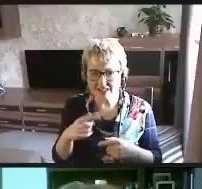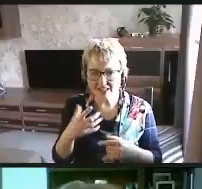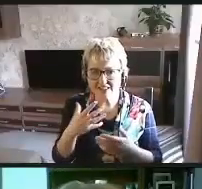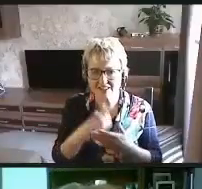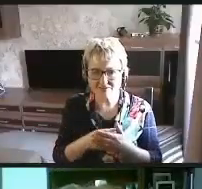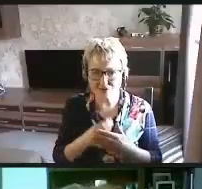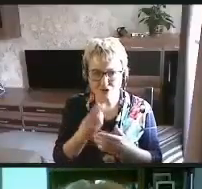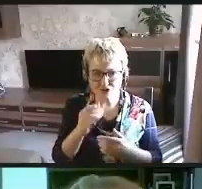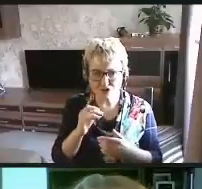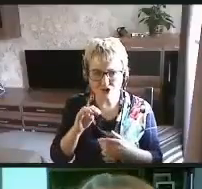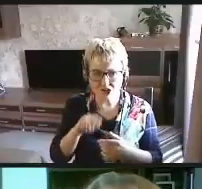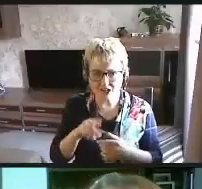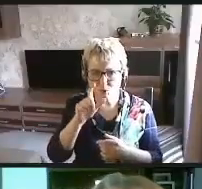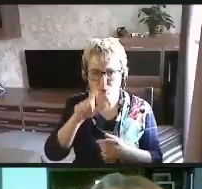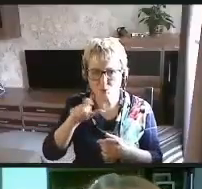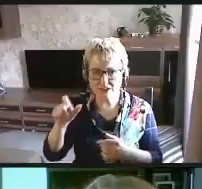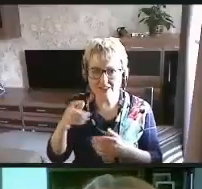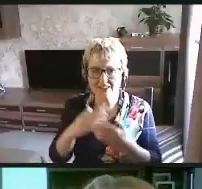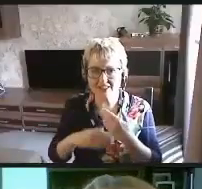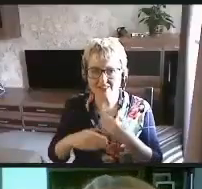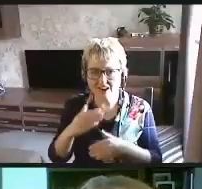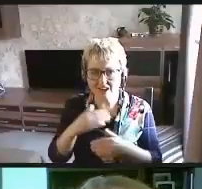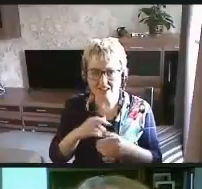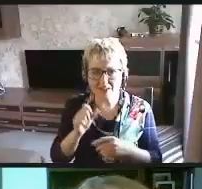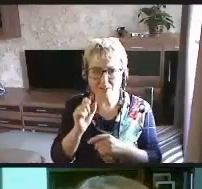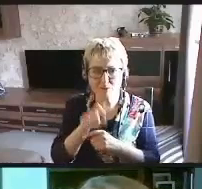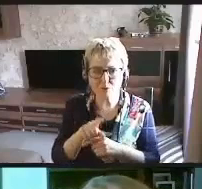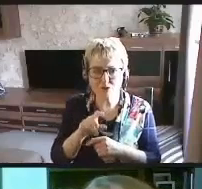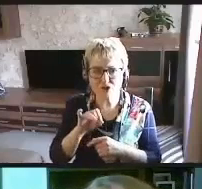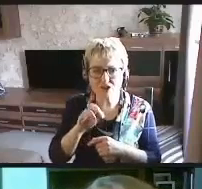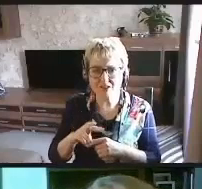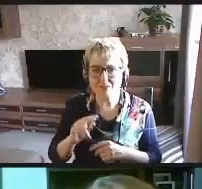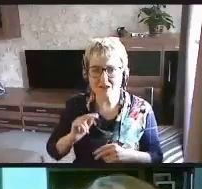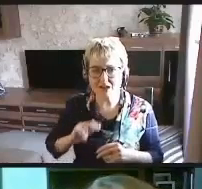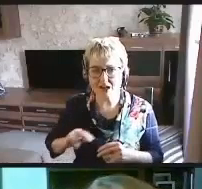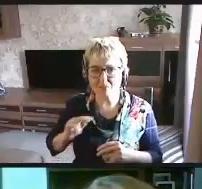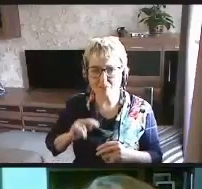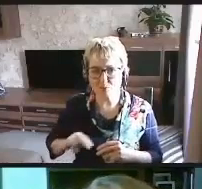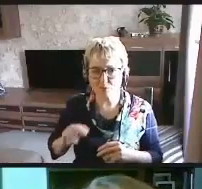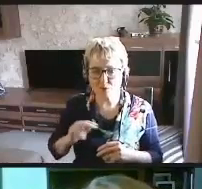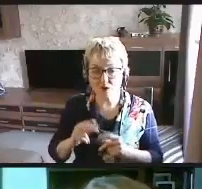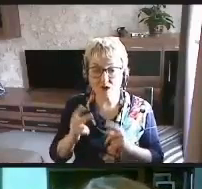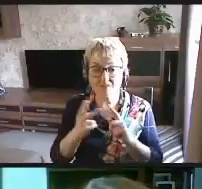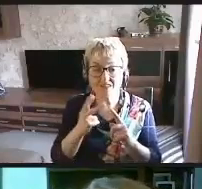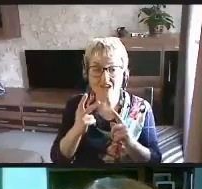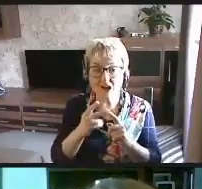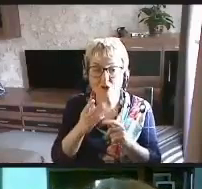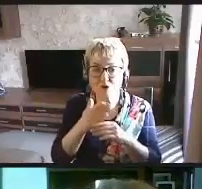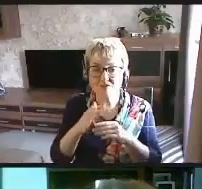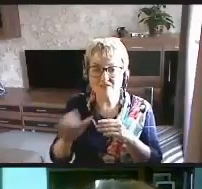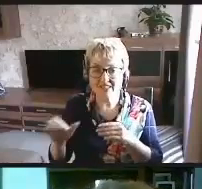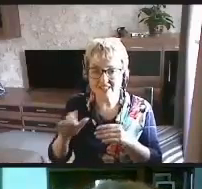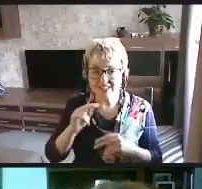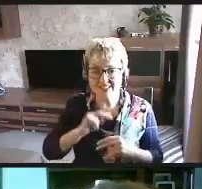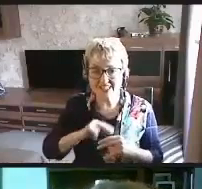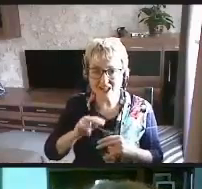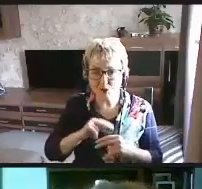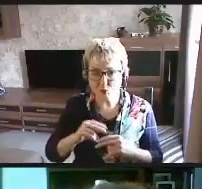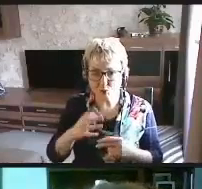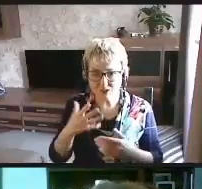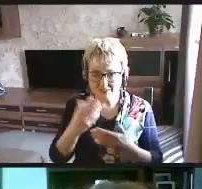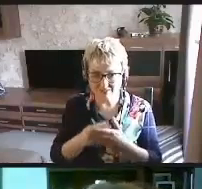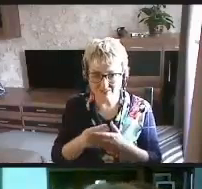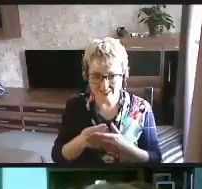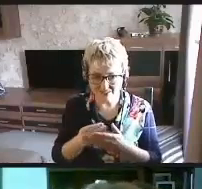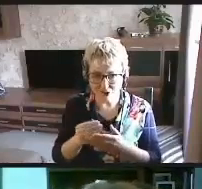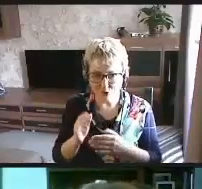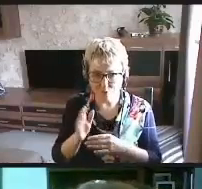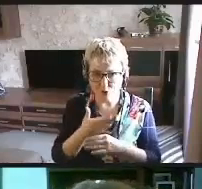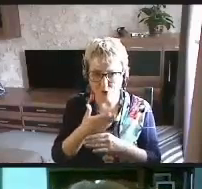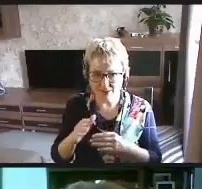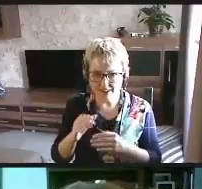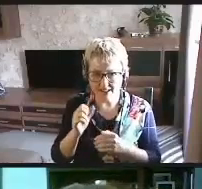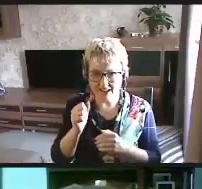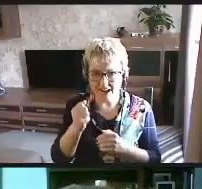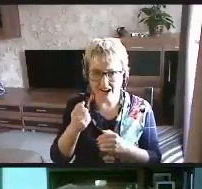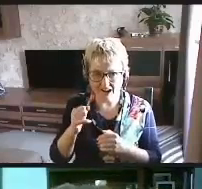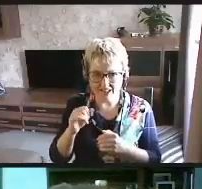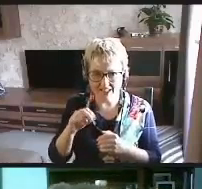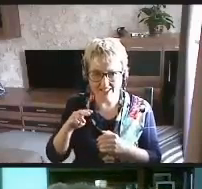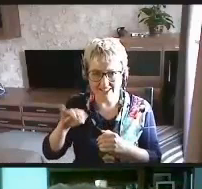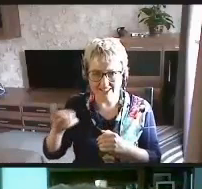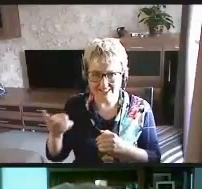свой штат людей с инвалидностью и поручить им работу. Второе. Выделить сотрудников в своем отделе IT,